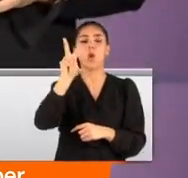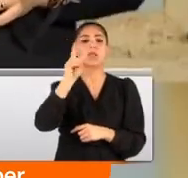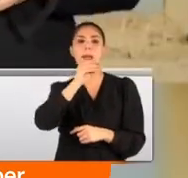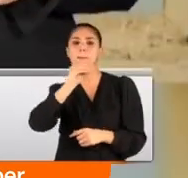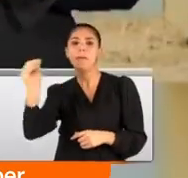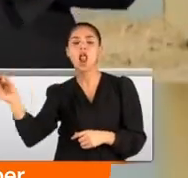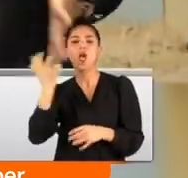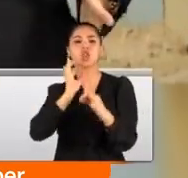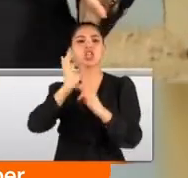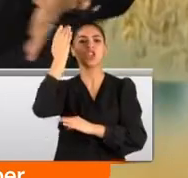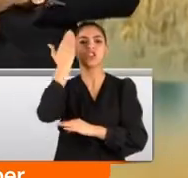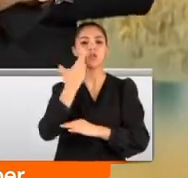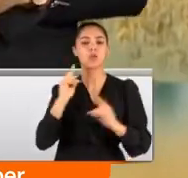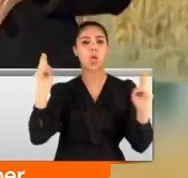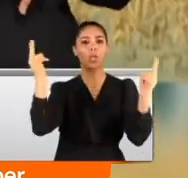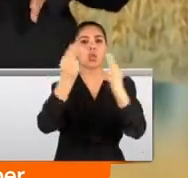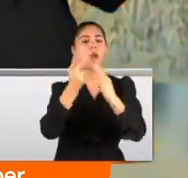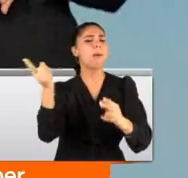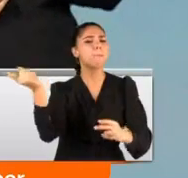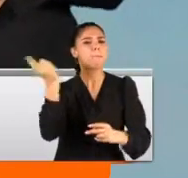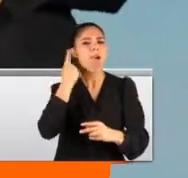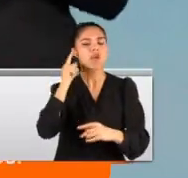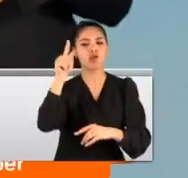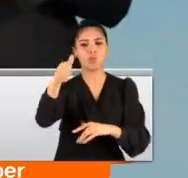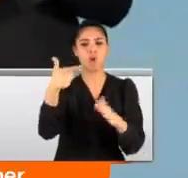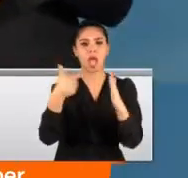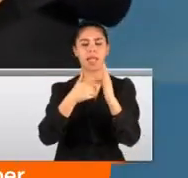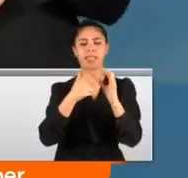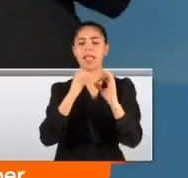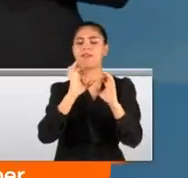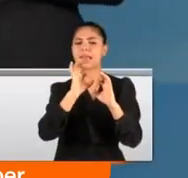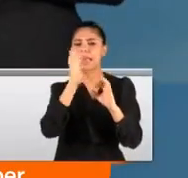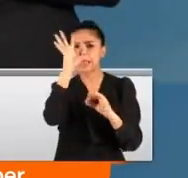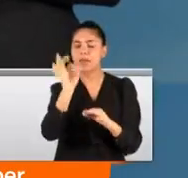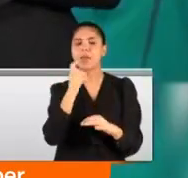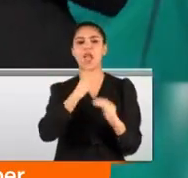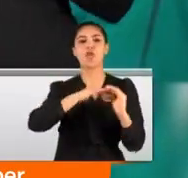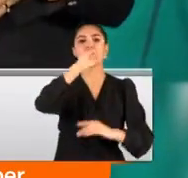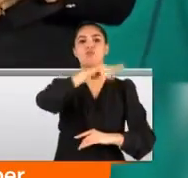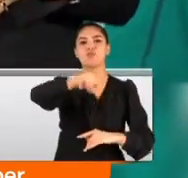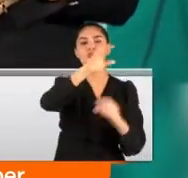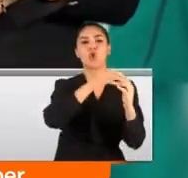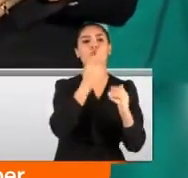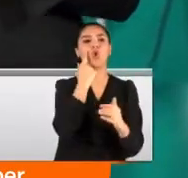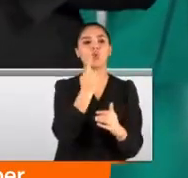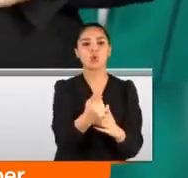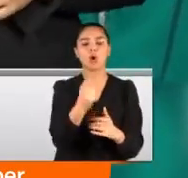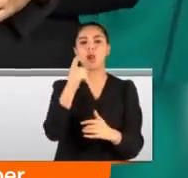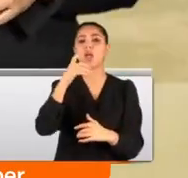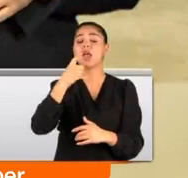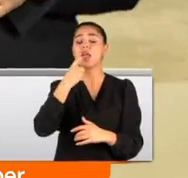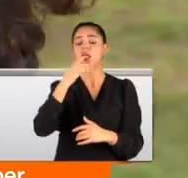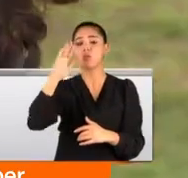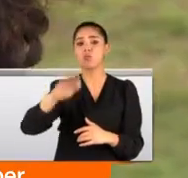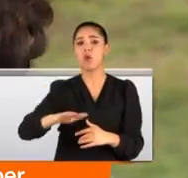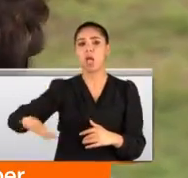izlediği dizi dünyayı kasıp kavuruyor. Dizinin hedef kitlesi yetişkinler. Ancak son günlerde diziyi yetişkinlerden çok çocuklar